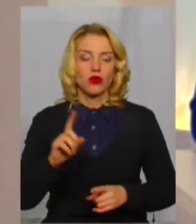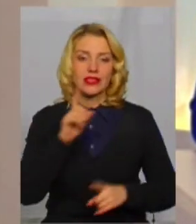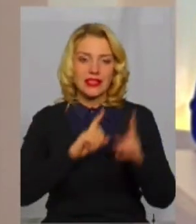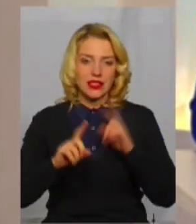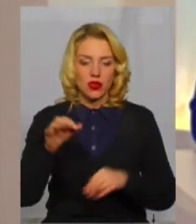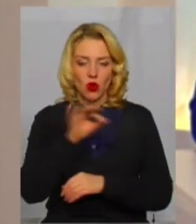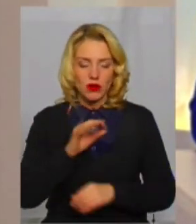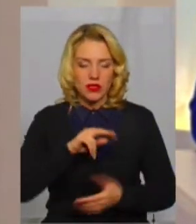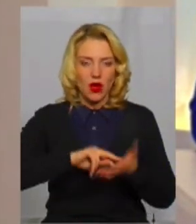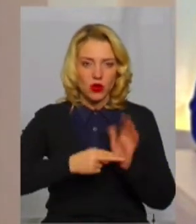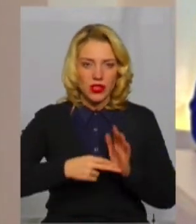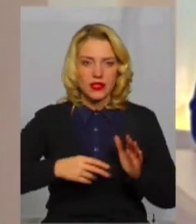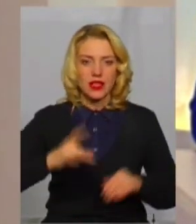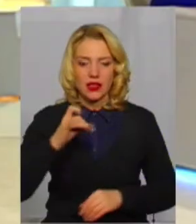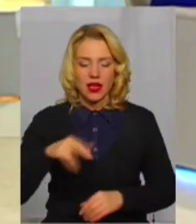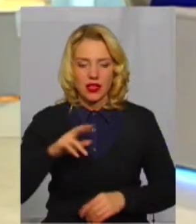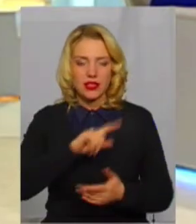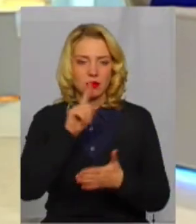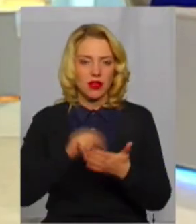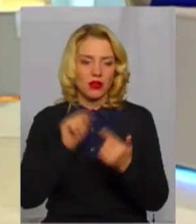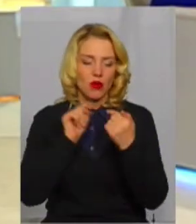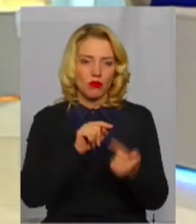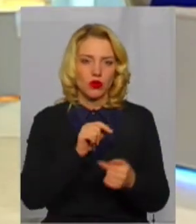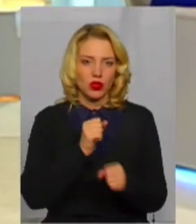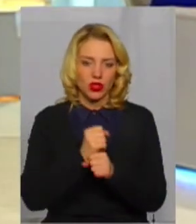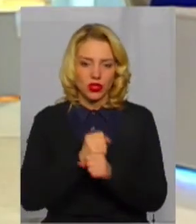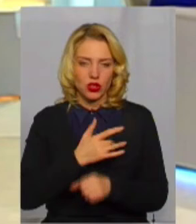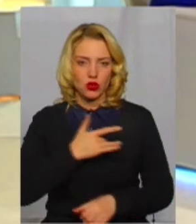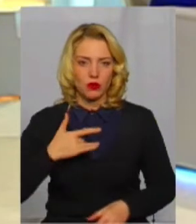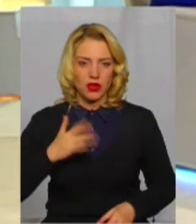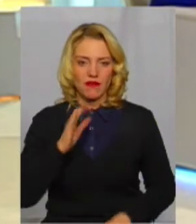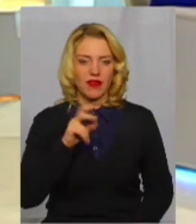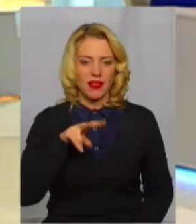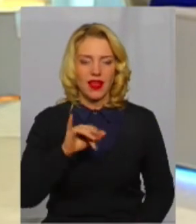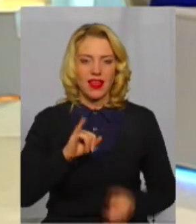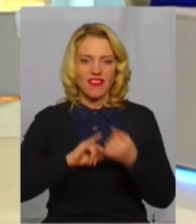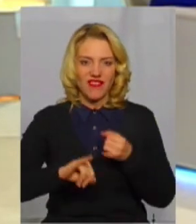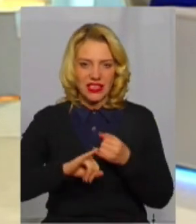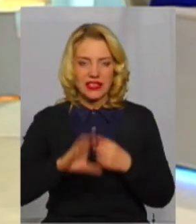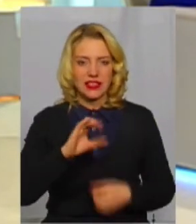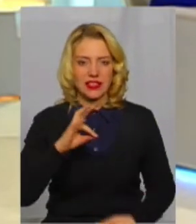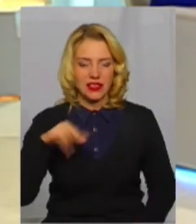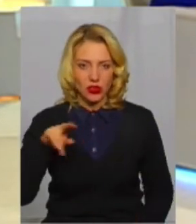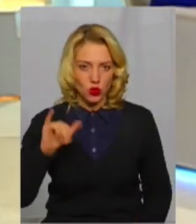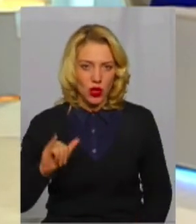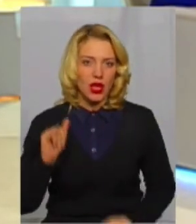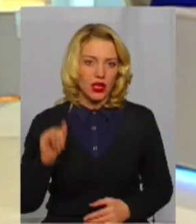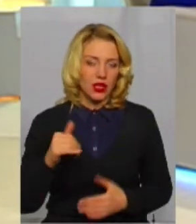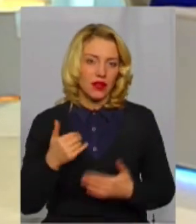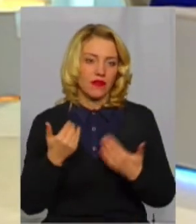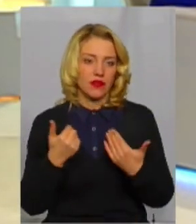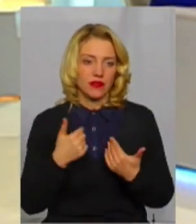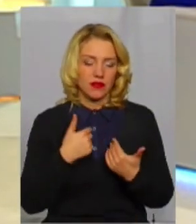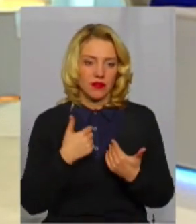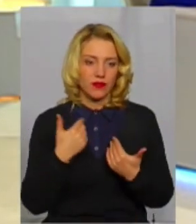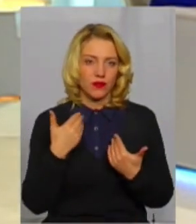координаційної ради з питань протидії туберкульозу та інфекції СНІДу, і ви є головою